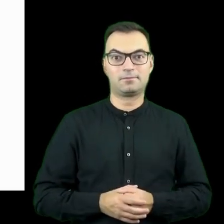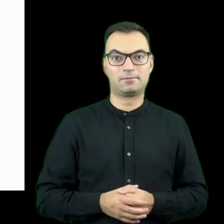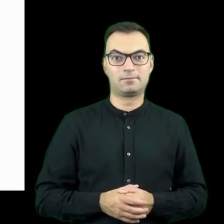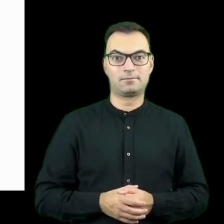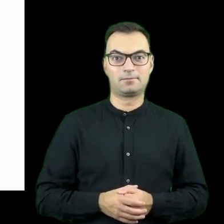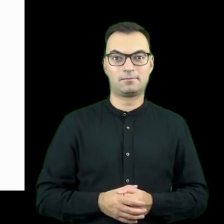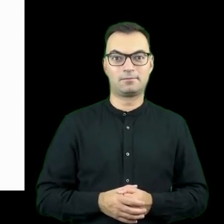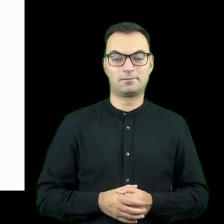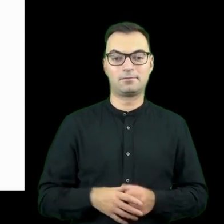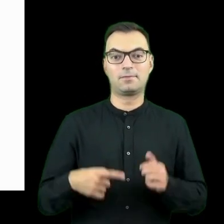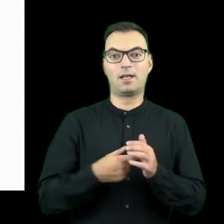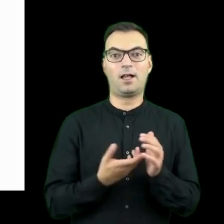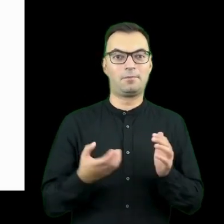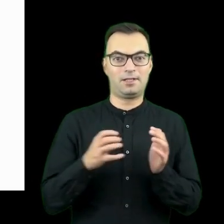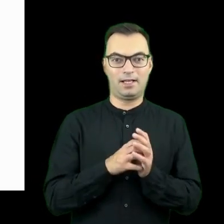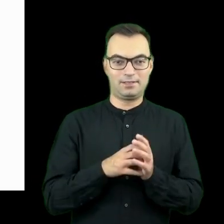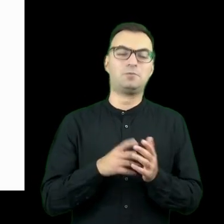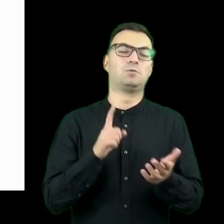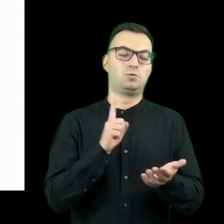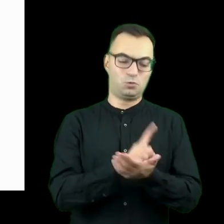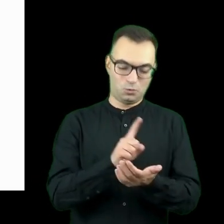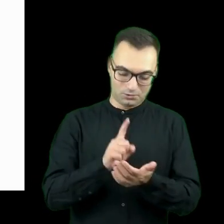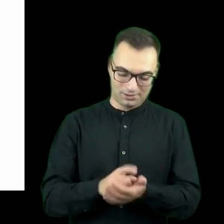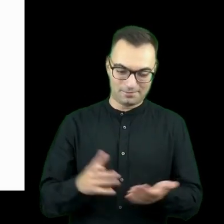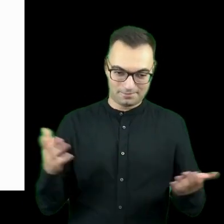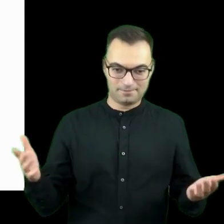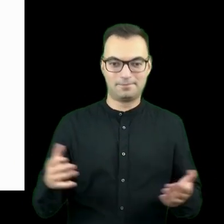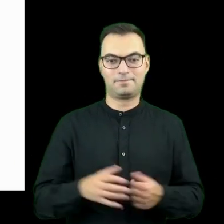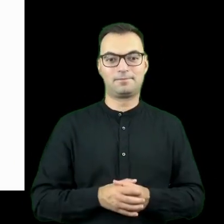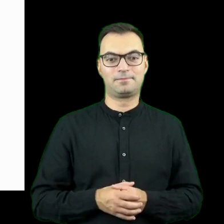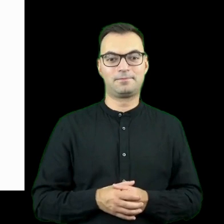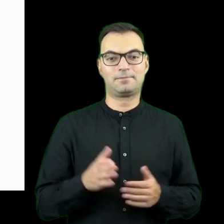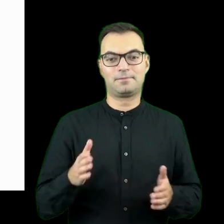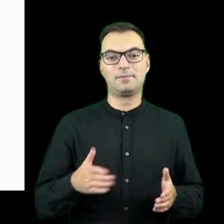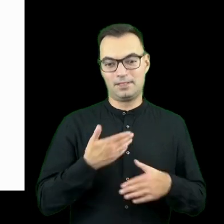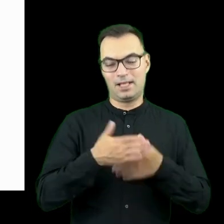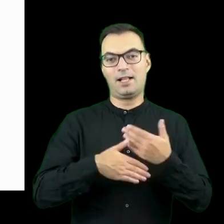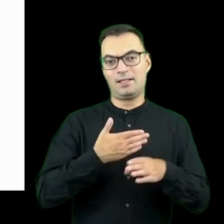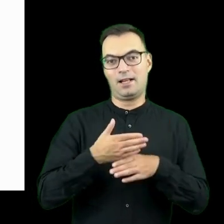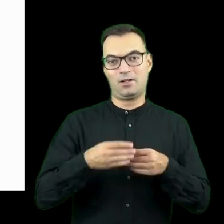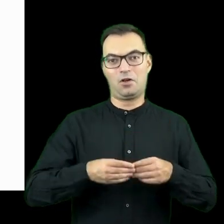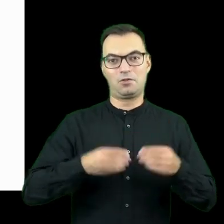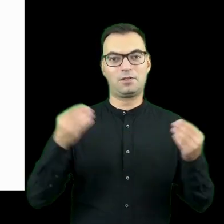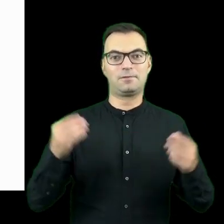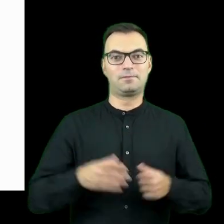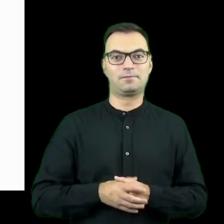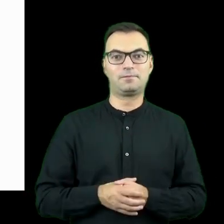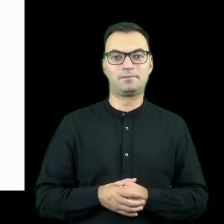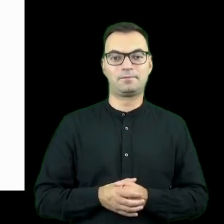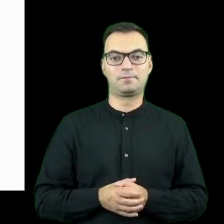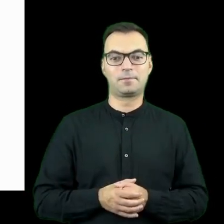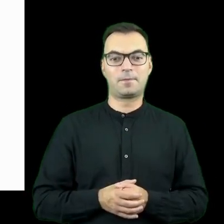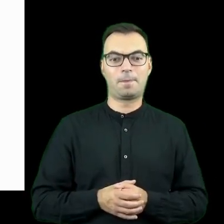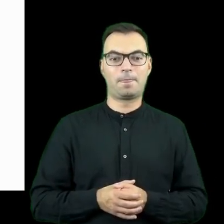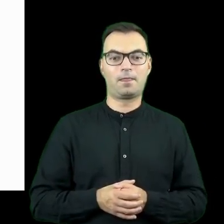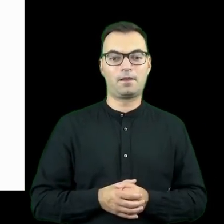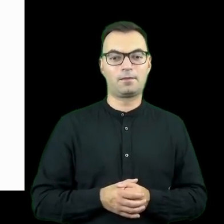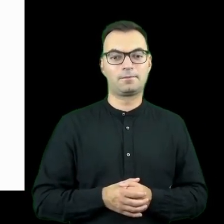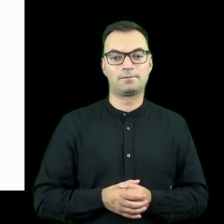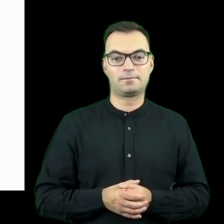No i ta aplikacja też okazała się sukcesem, jest rozwijana w kolejnych krajach.